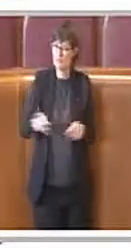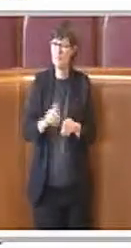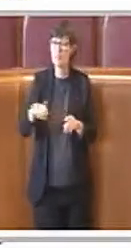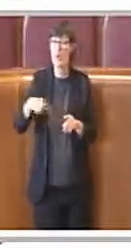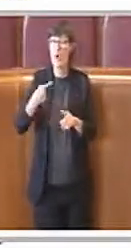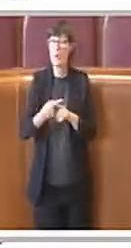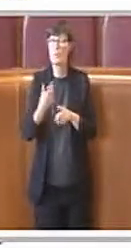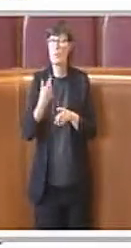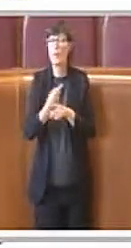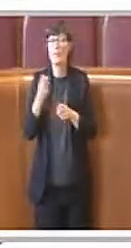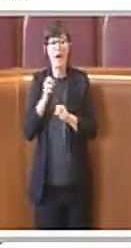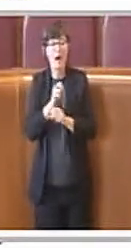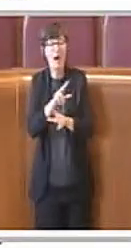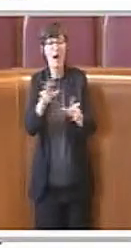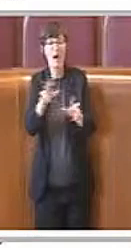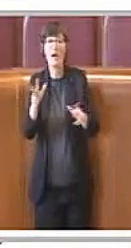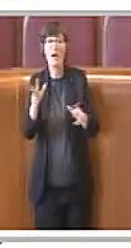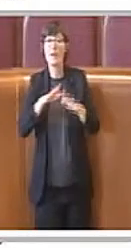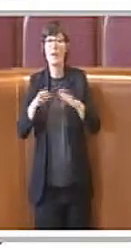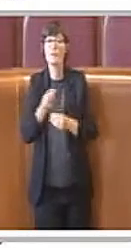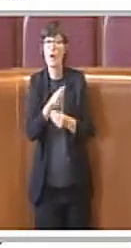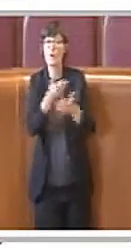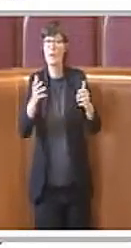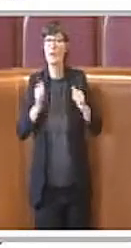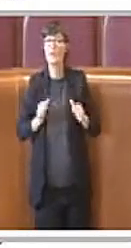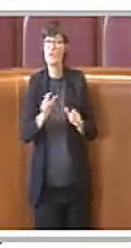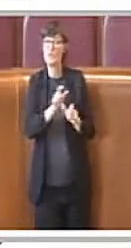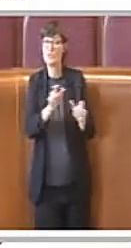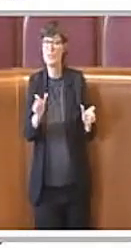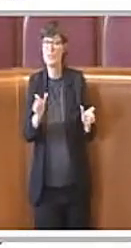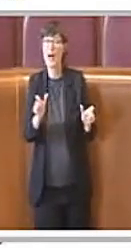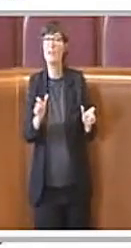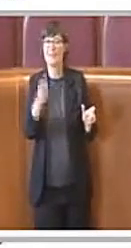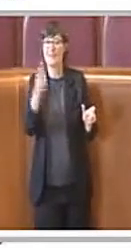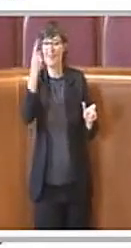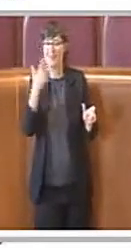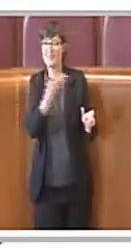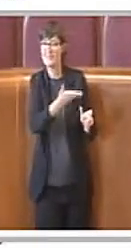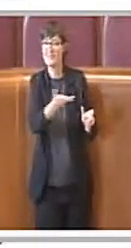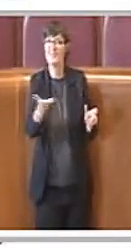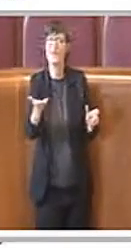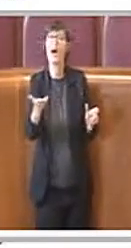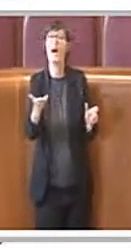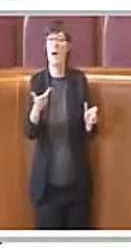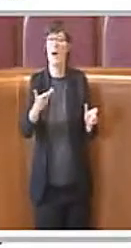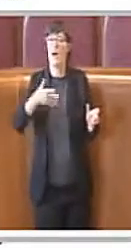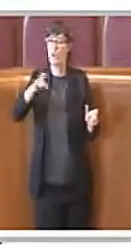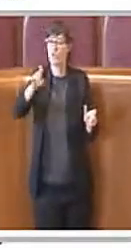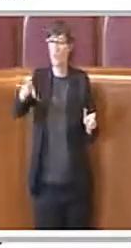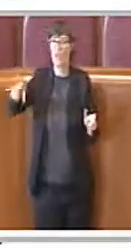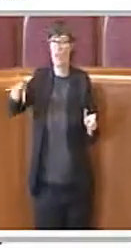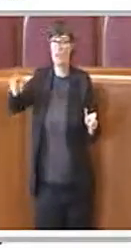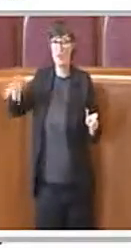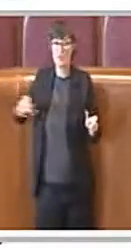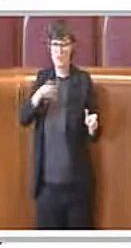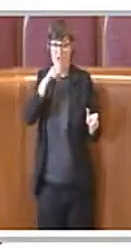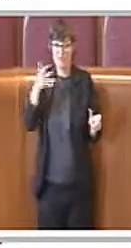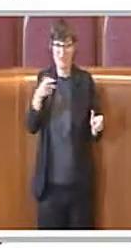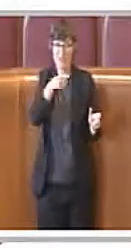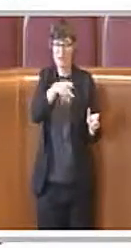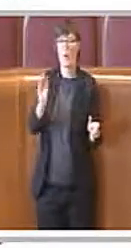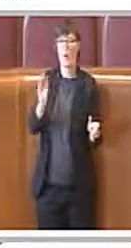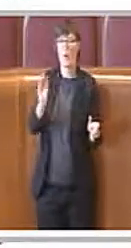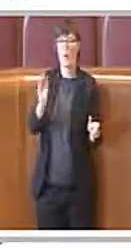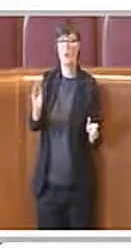l'esistenza di tali organismi, in modo da potersi rivolgere agli stessi qualora ne avessero bisogno o anche parteciparvi in maniera attiva,